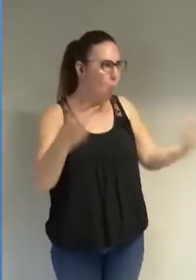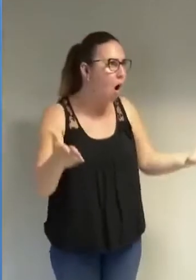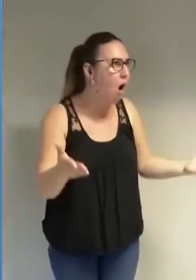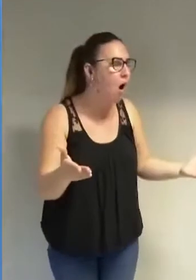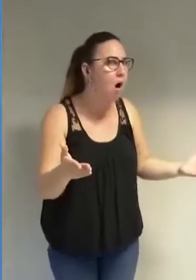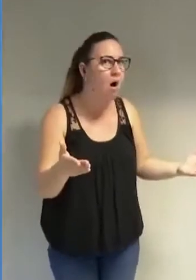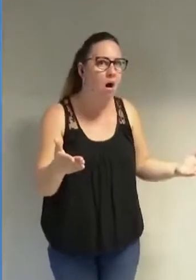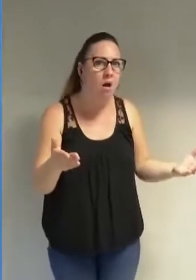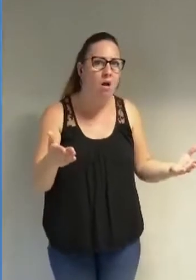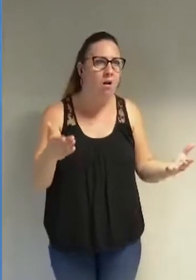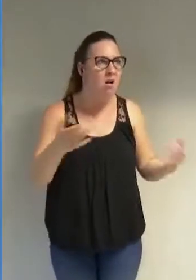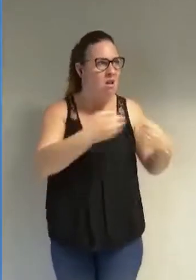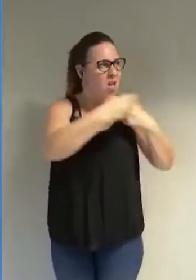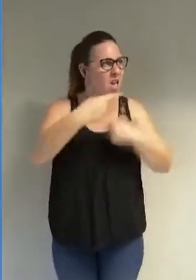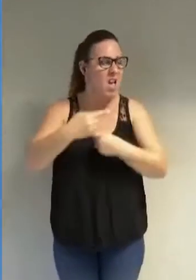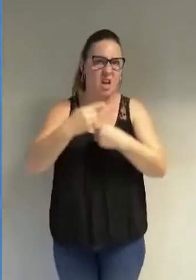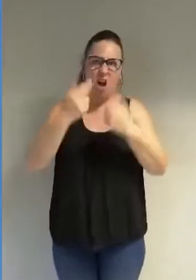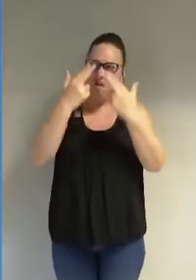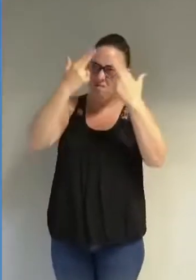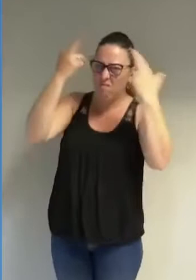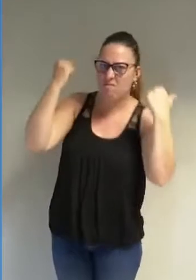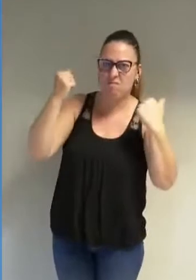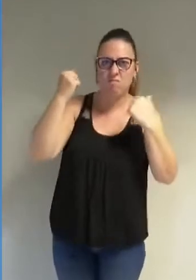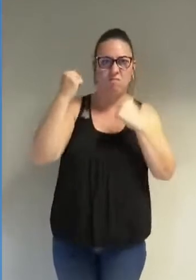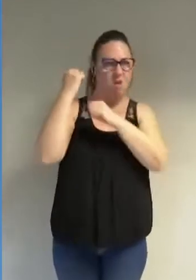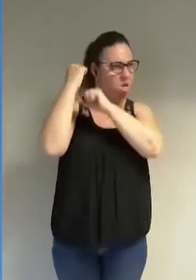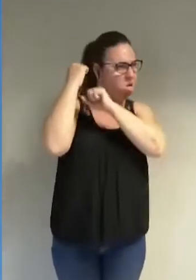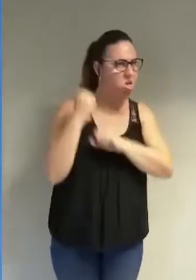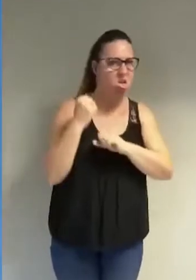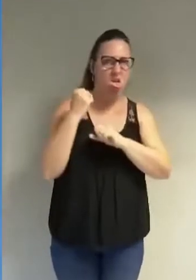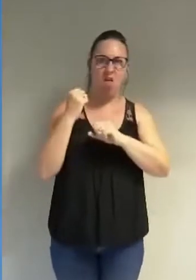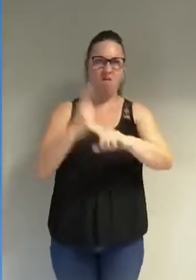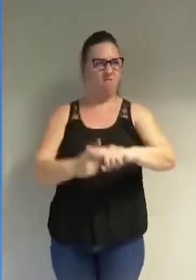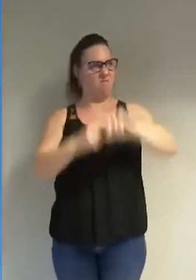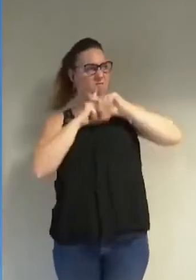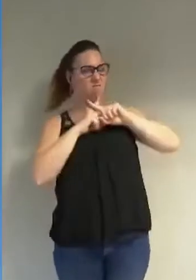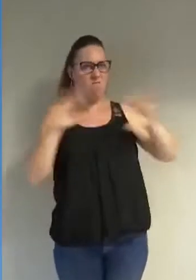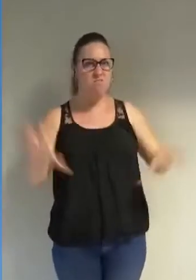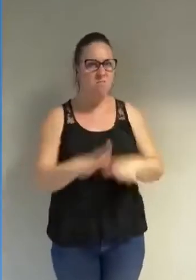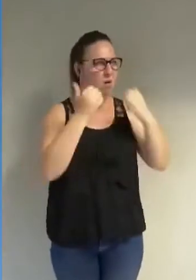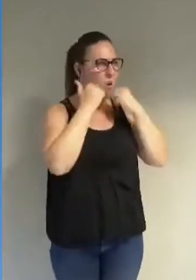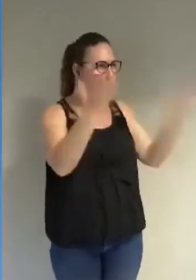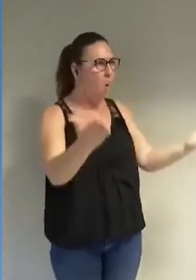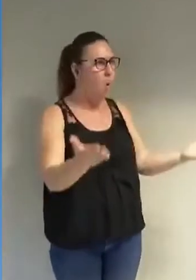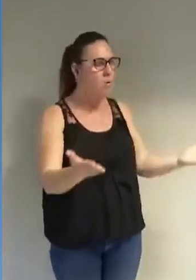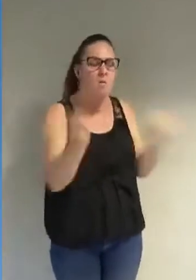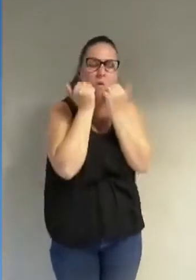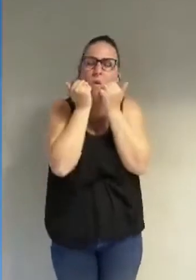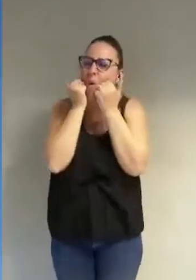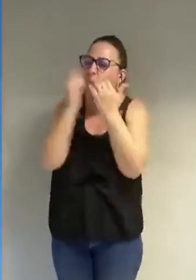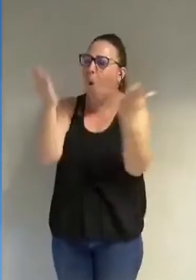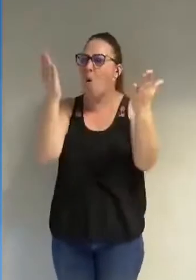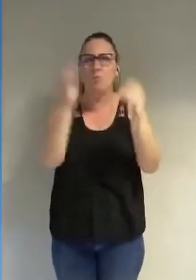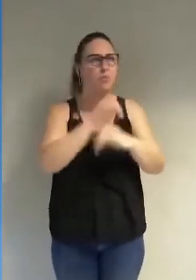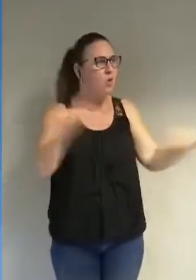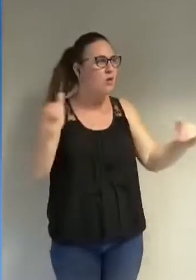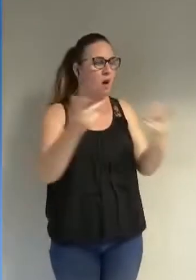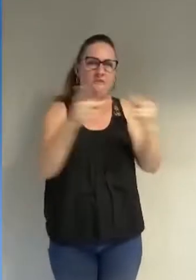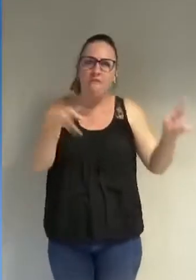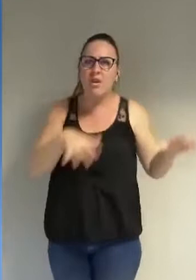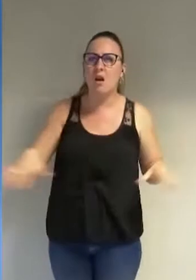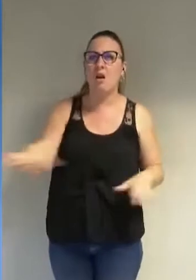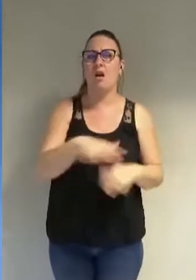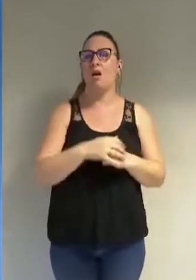vous contraint qui vous enlève la liberté qui vous stigmatise quelle honte mais quelle honte pour notre ville